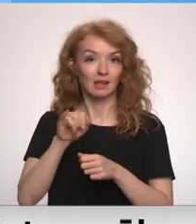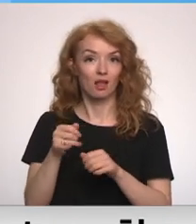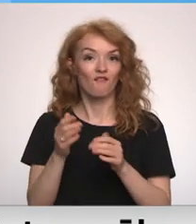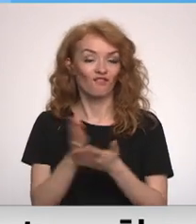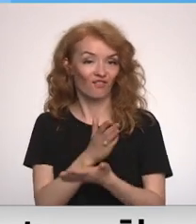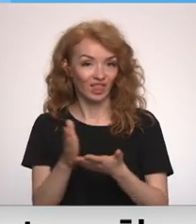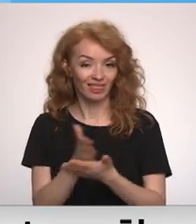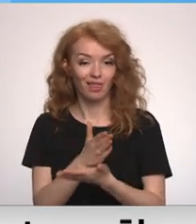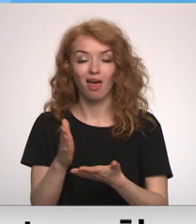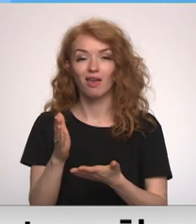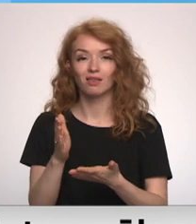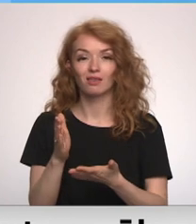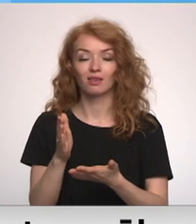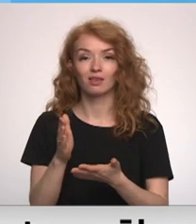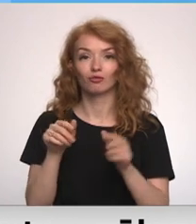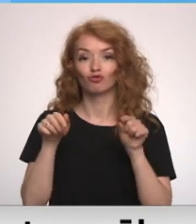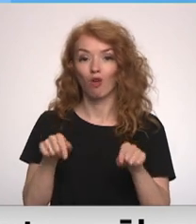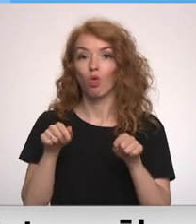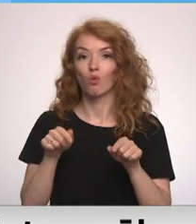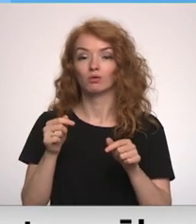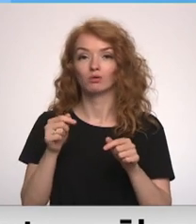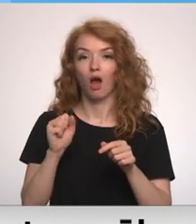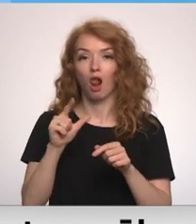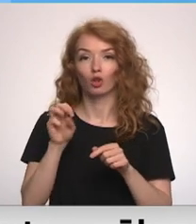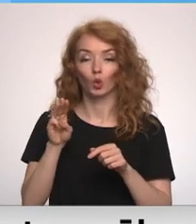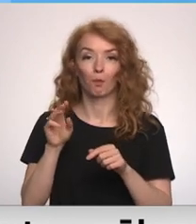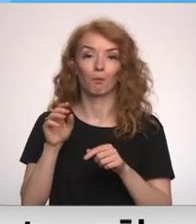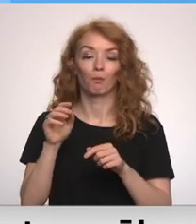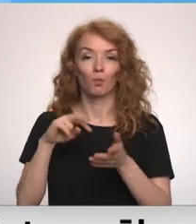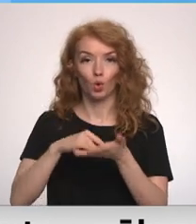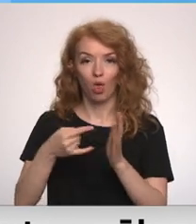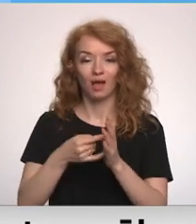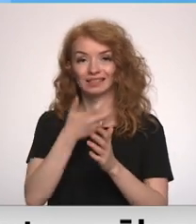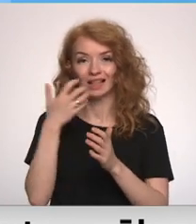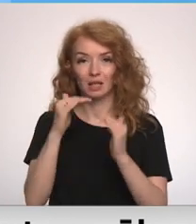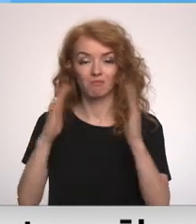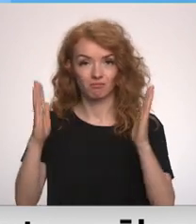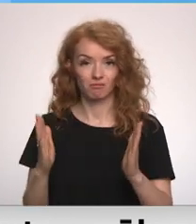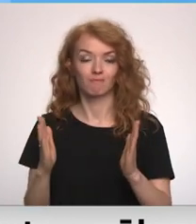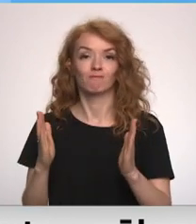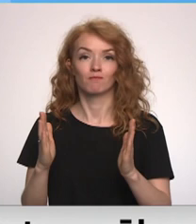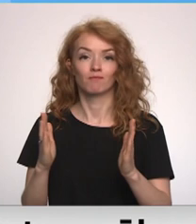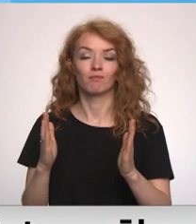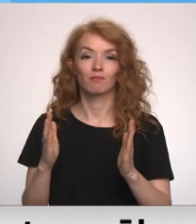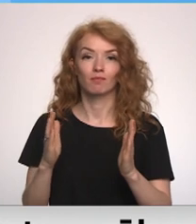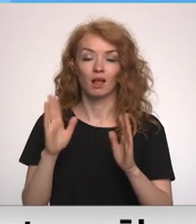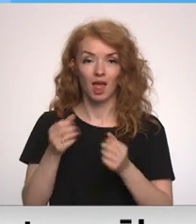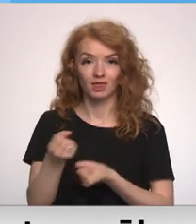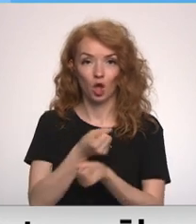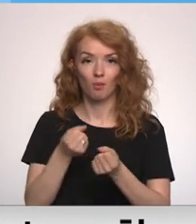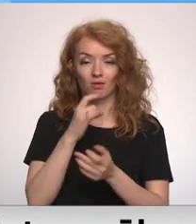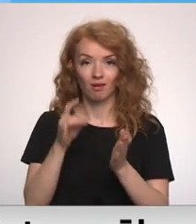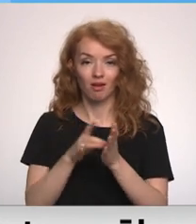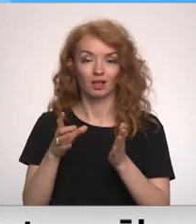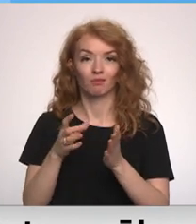vidēji šajos altumu projektos nosiltināt māju, energo ietaupījums